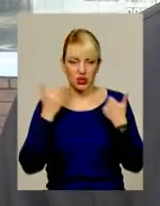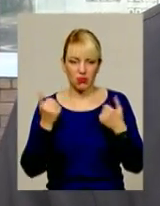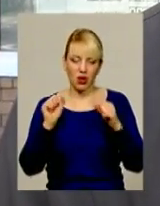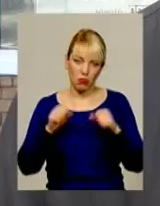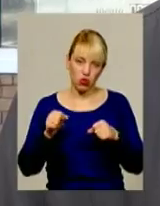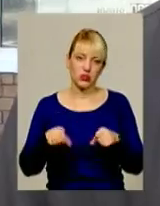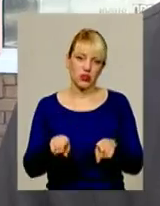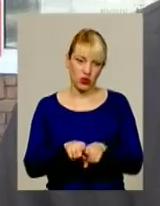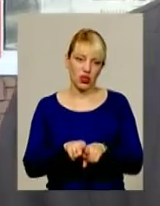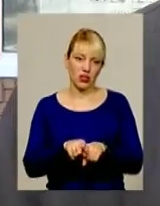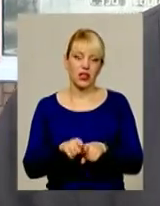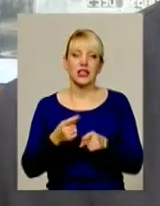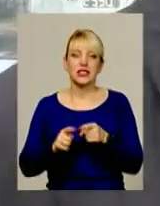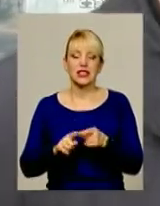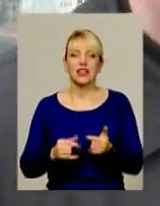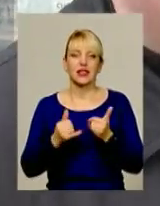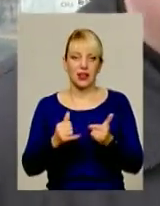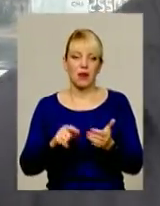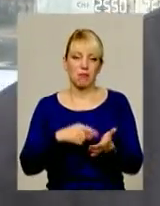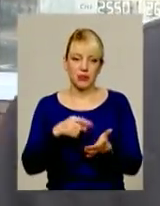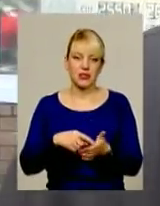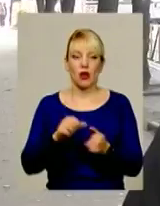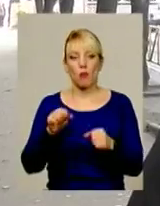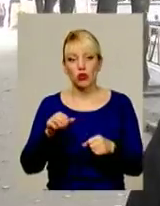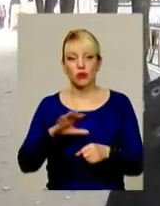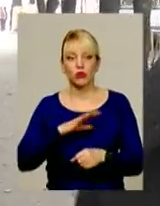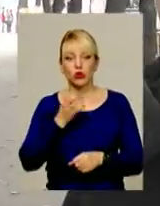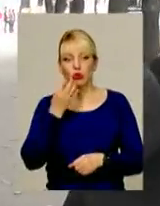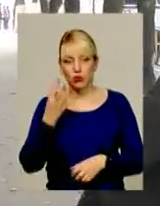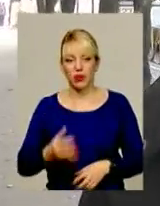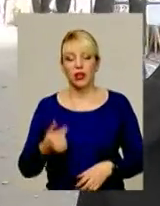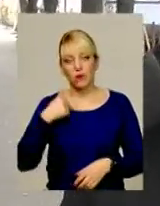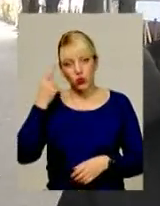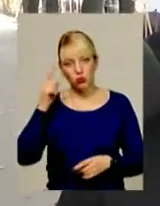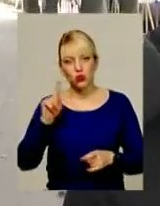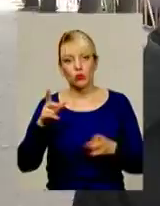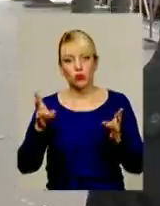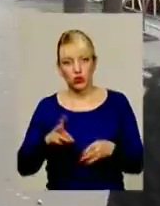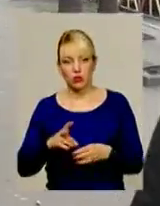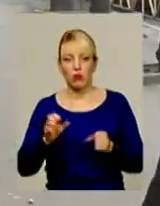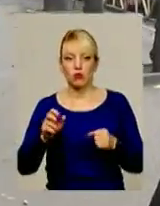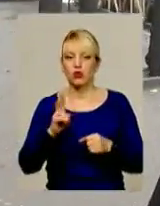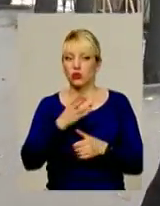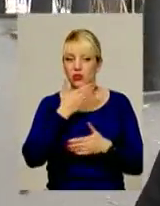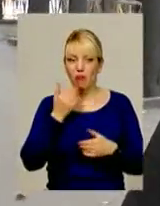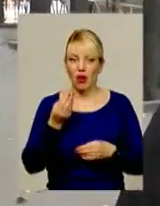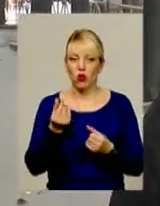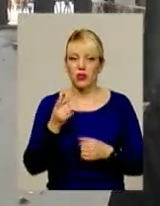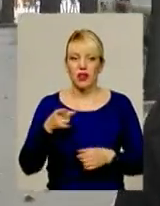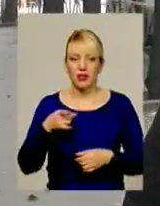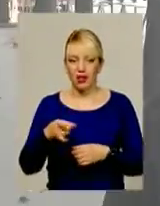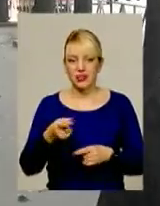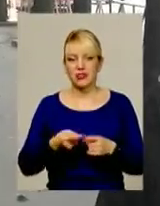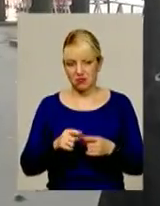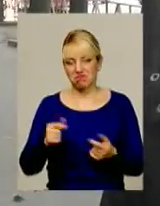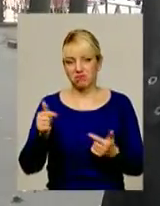Можливо, що так. Це для міста, можливо, буде добре. Думаю, потрібні. Бо хтось може не мати гроші на таксі, йому воно стане